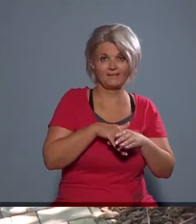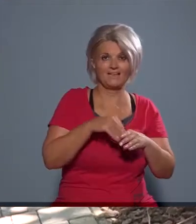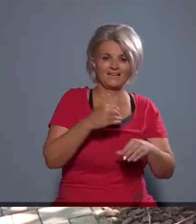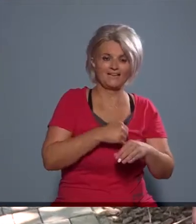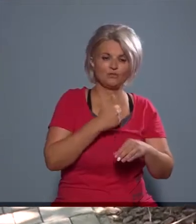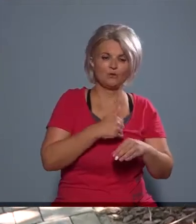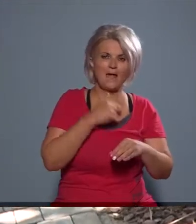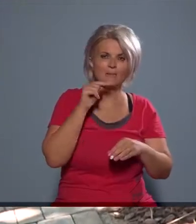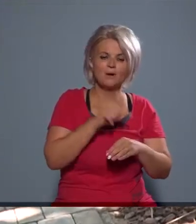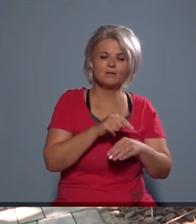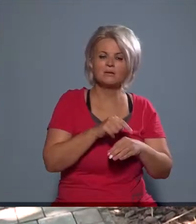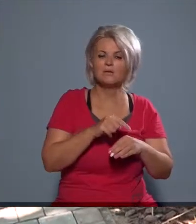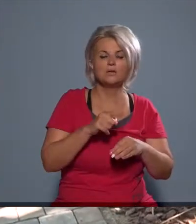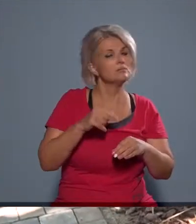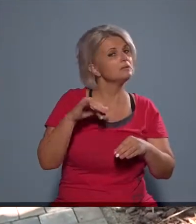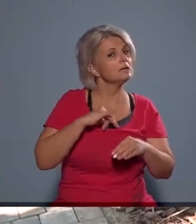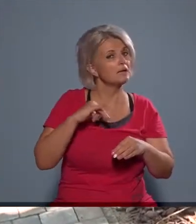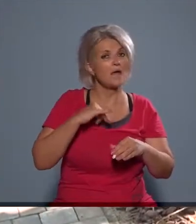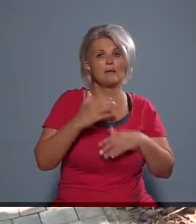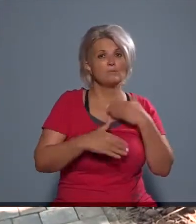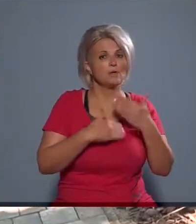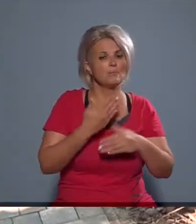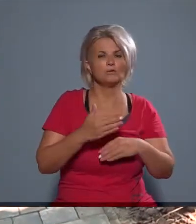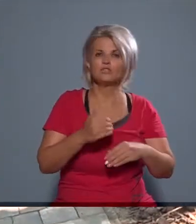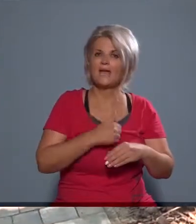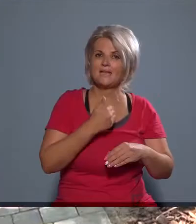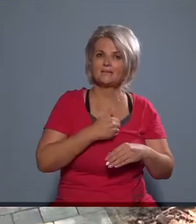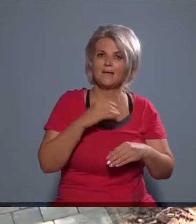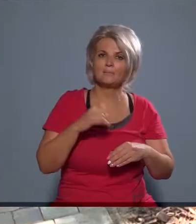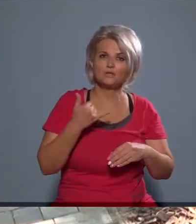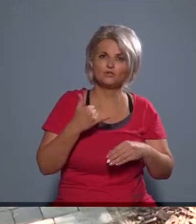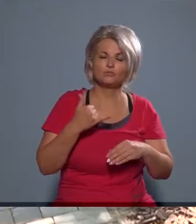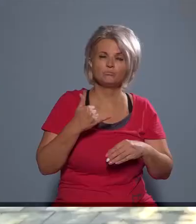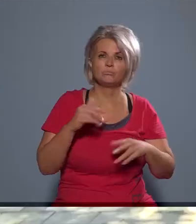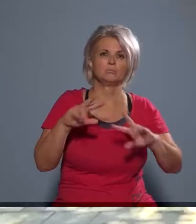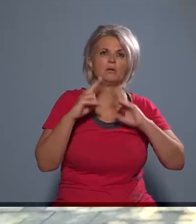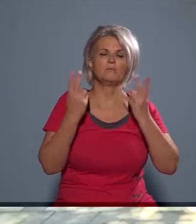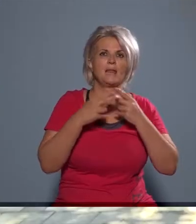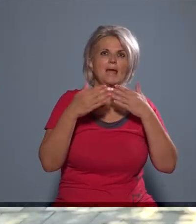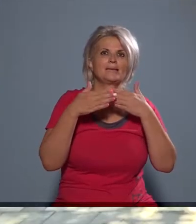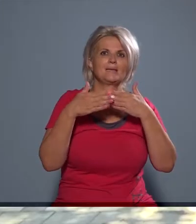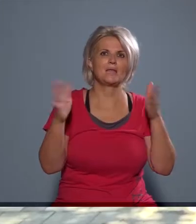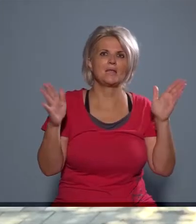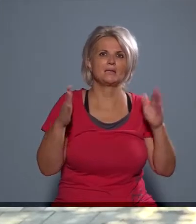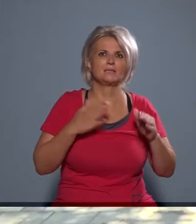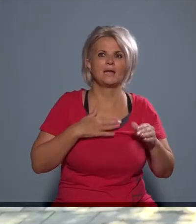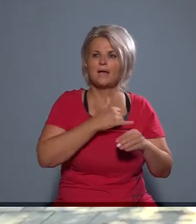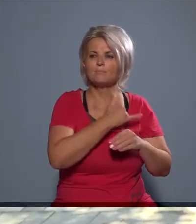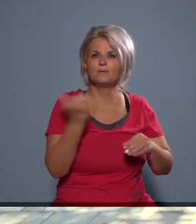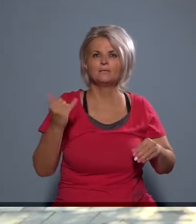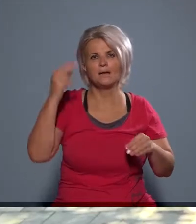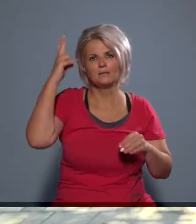folytatta Antal, akit a kezdeti érdeklődésen sose hagyott cserben. Az egyetem évén alatt annyira kinyílt a világ, amikor